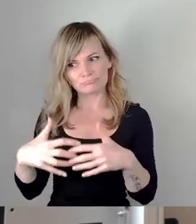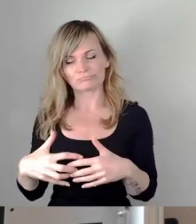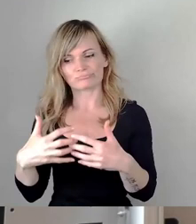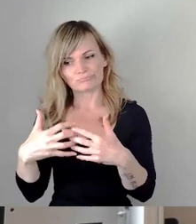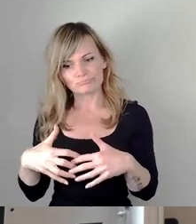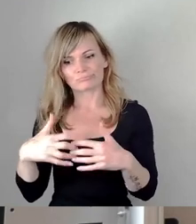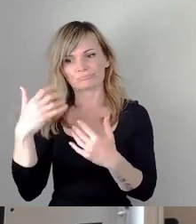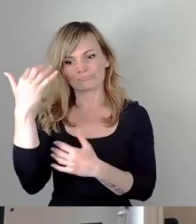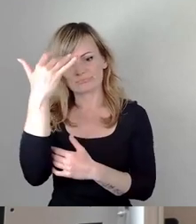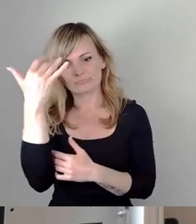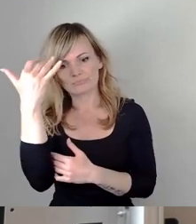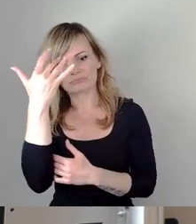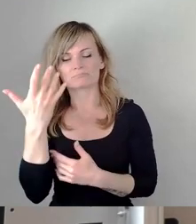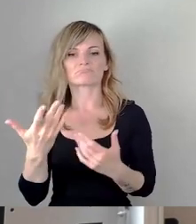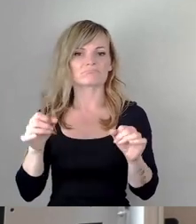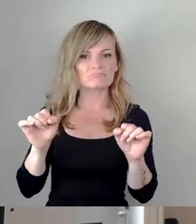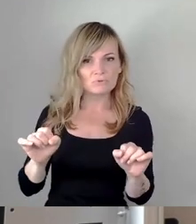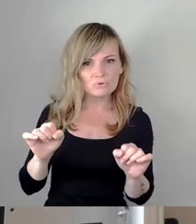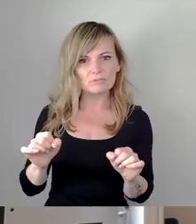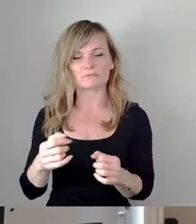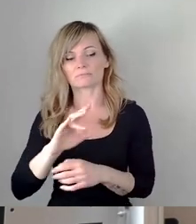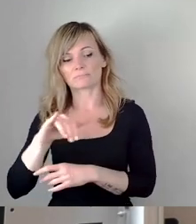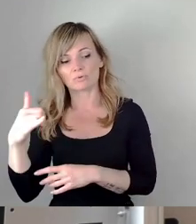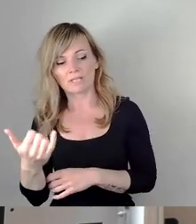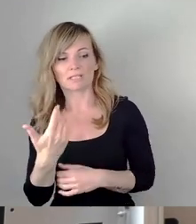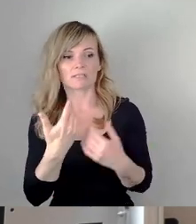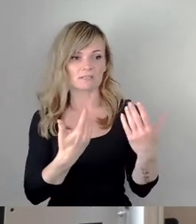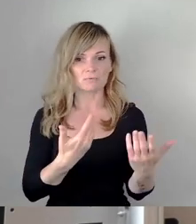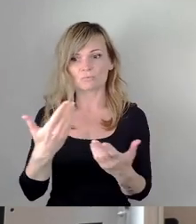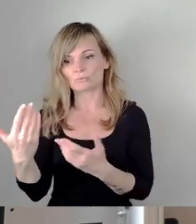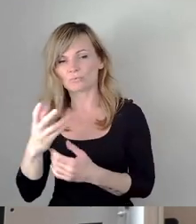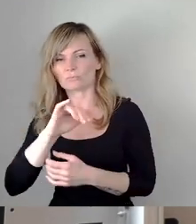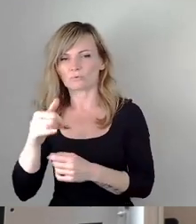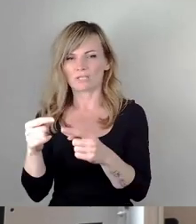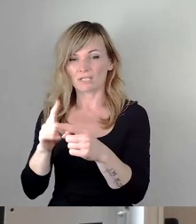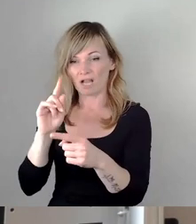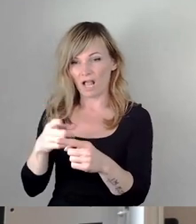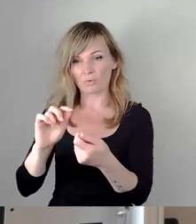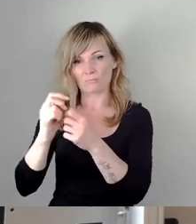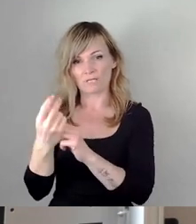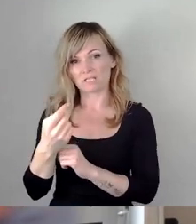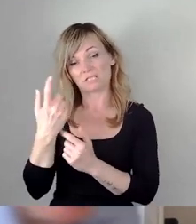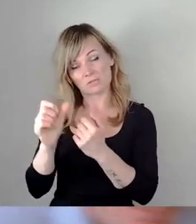müssen unter Umständen auch einzelne Projekte dieser Buga auf den Prüfstand gestellt werden. Vielen Dank.